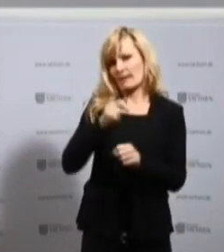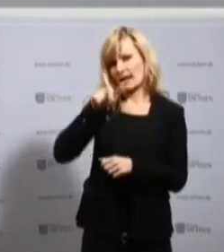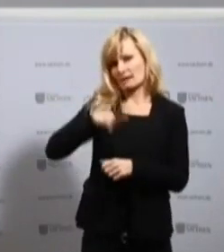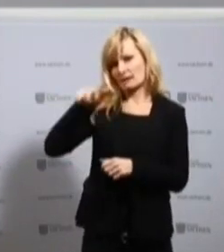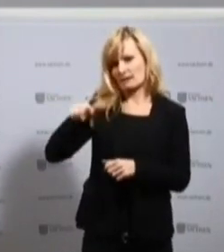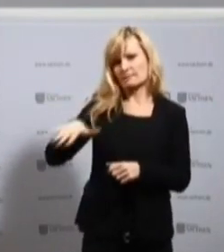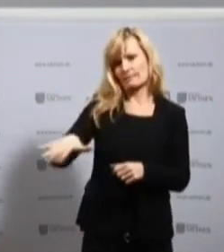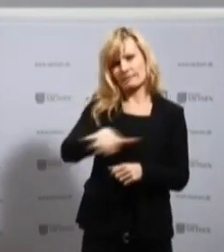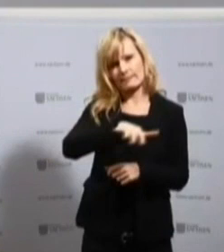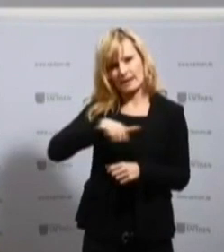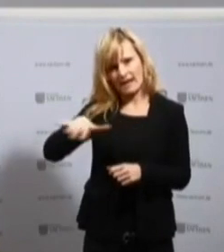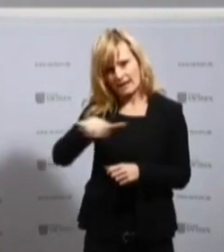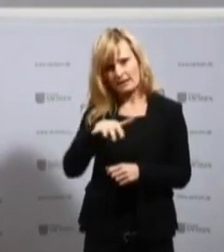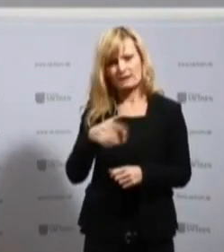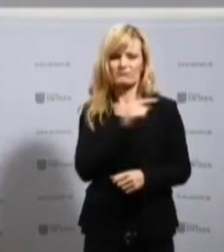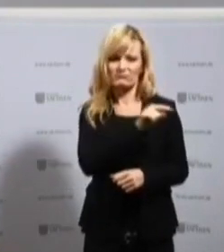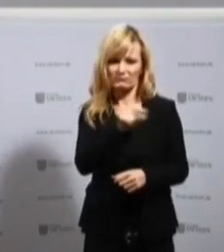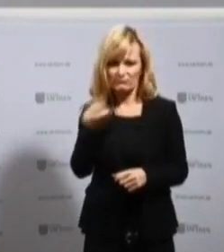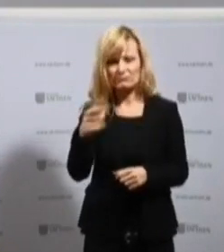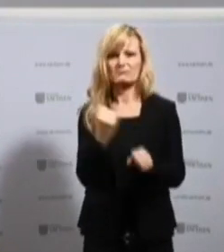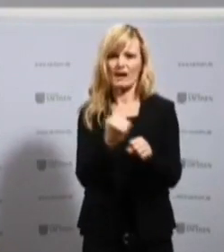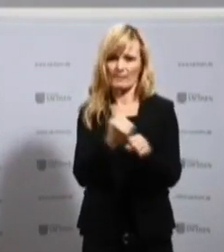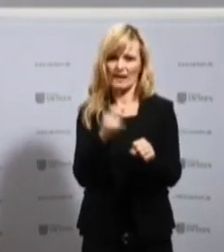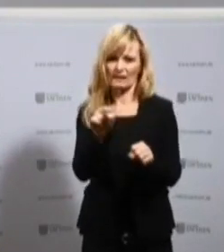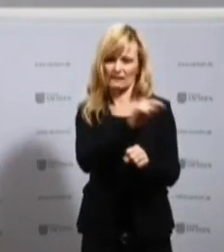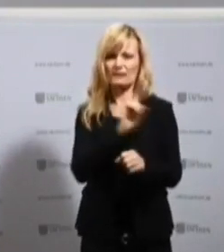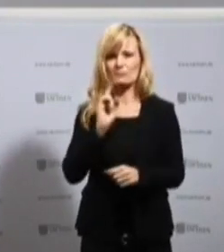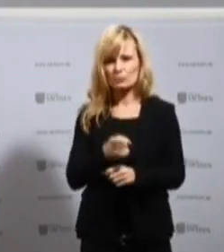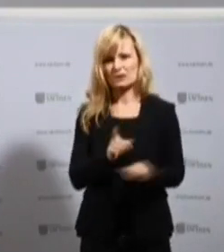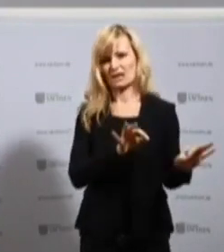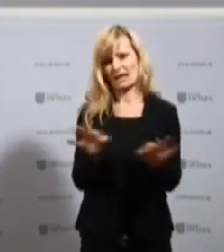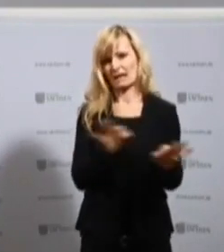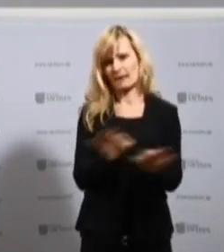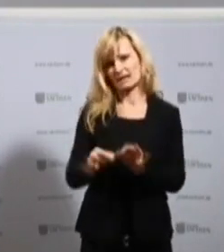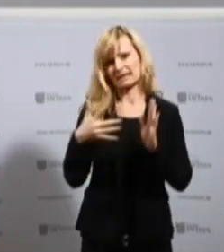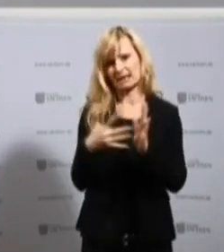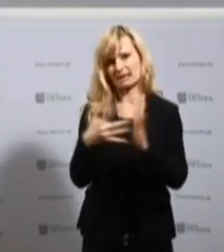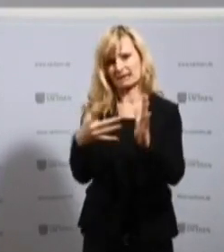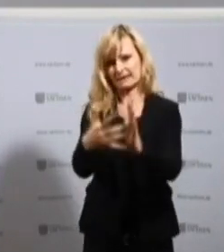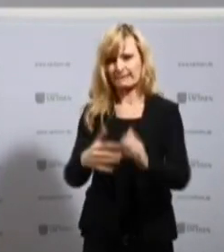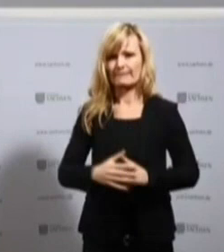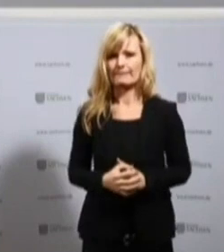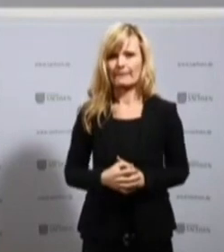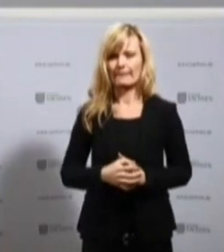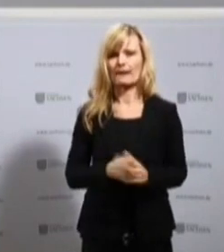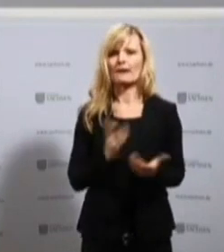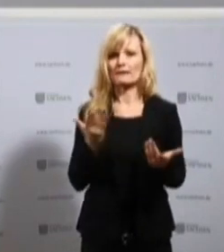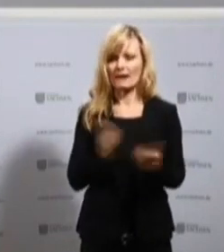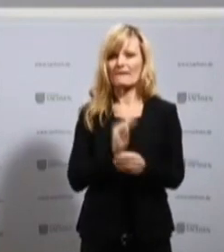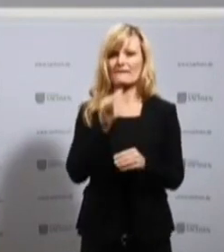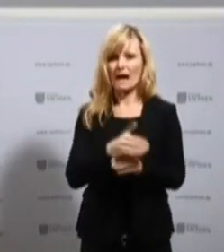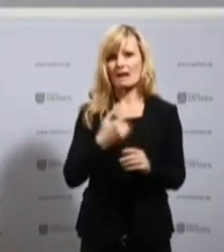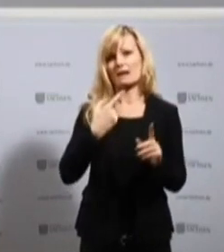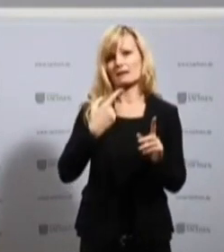Bereichen, die dort tätig sind, auch regelmäßig getestet werden. Die Anzahl der Positivfälle, die dann auch